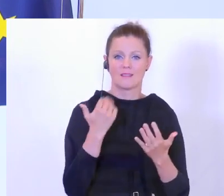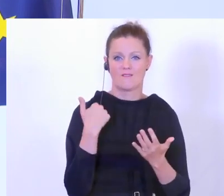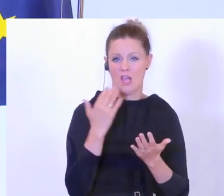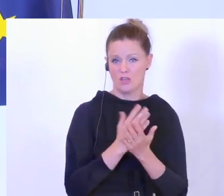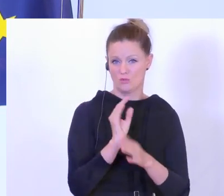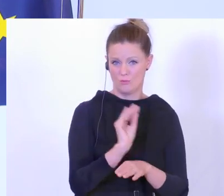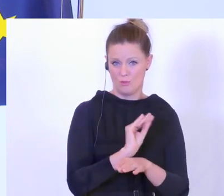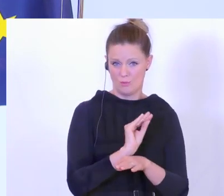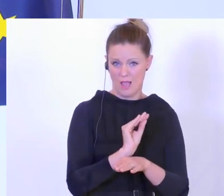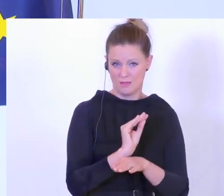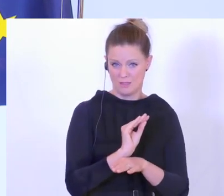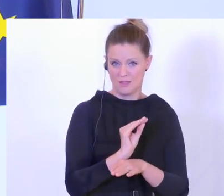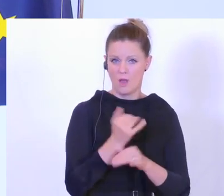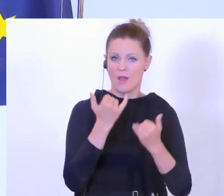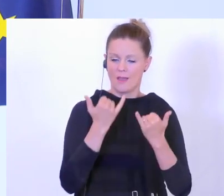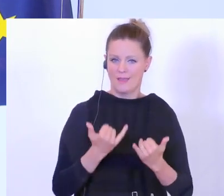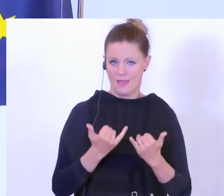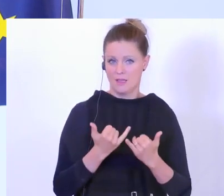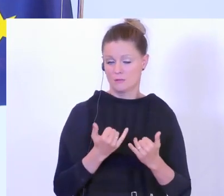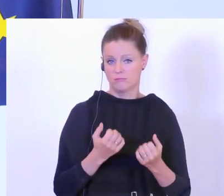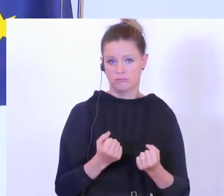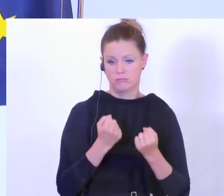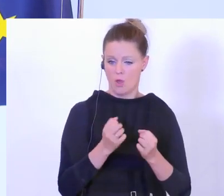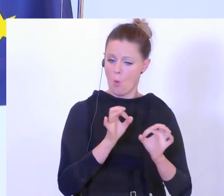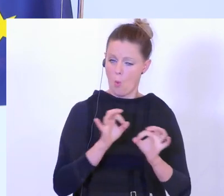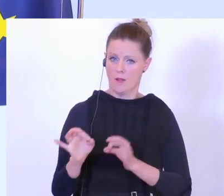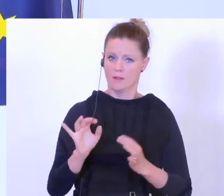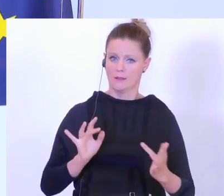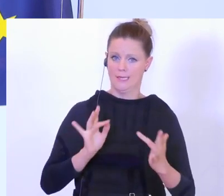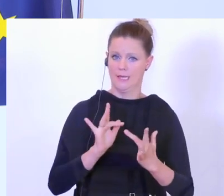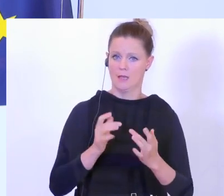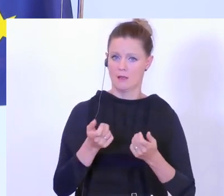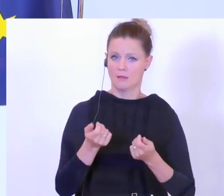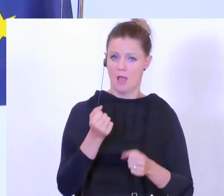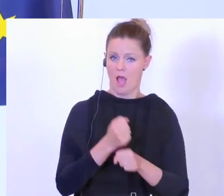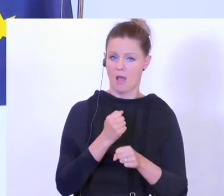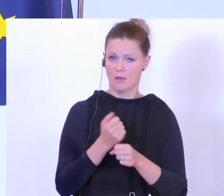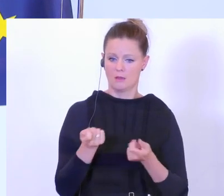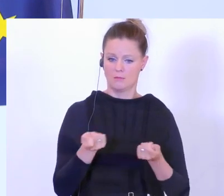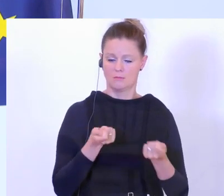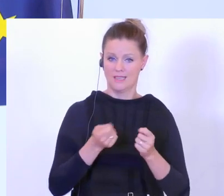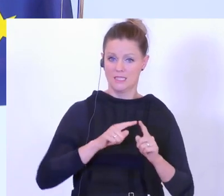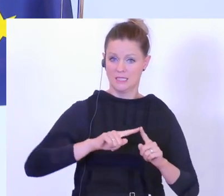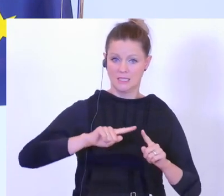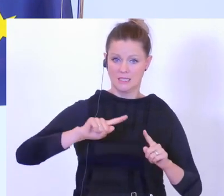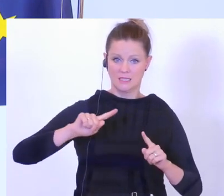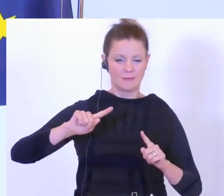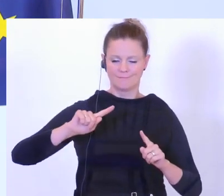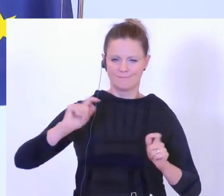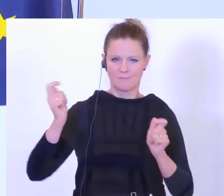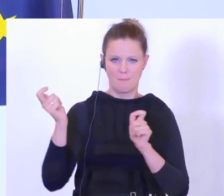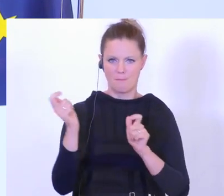und arbeiten hier sehr, sehr viel und sehr, sehr ordentlich dagegen, dass wir diese Kurve nicht weiter ansteigen lassen